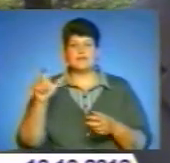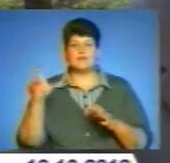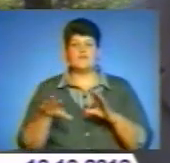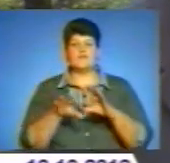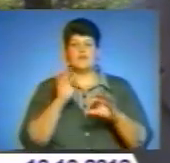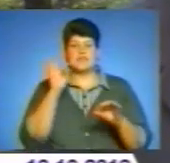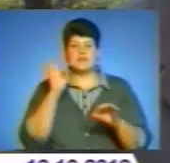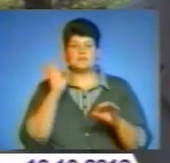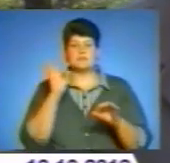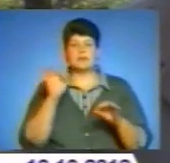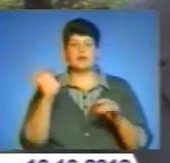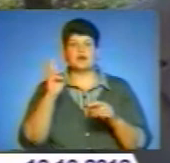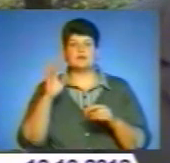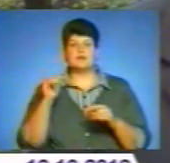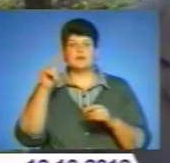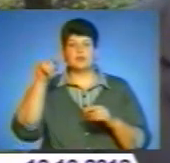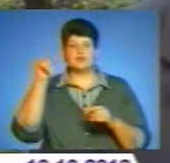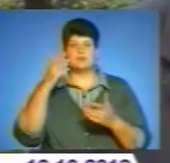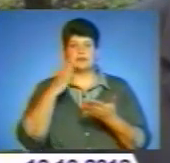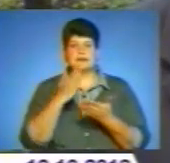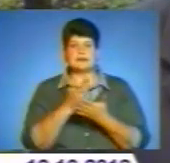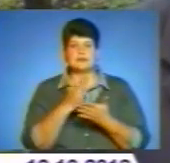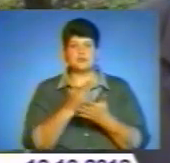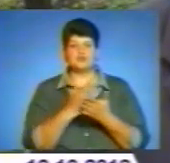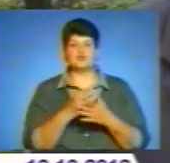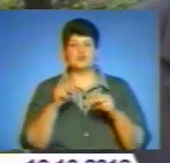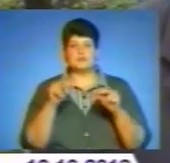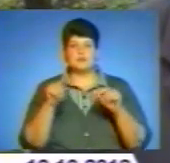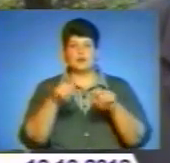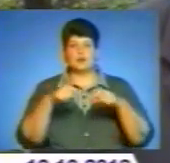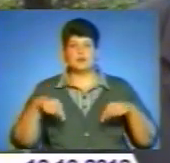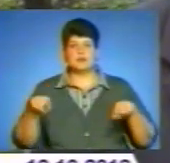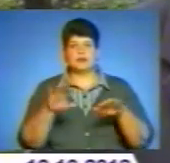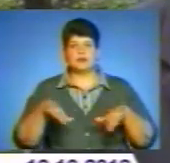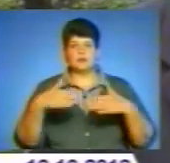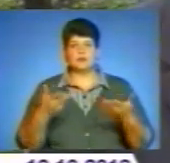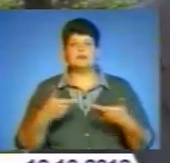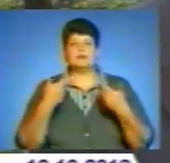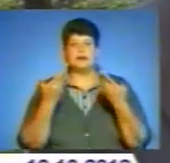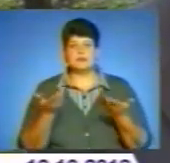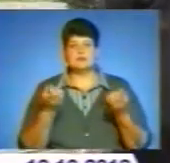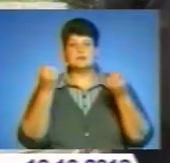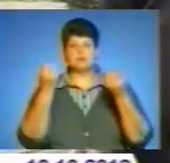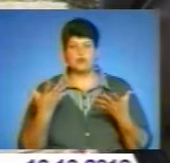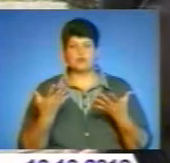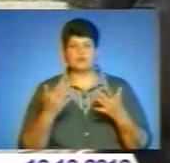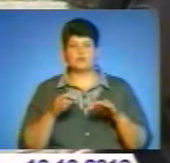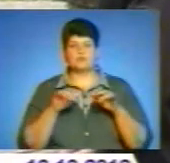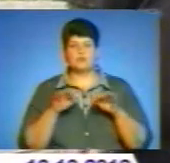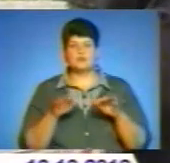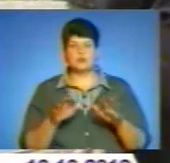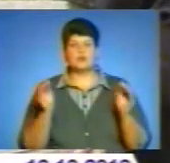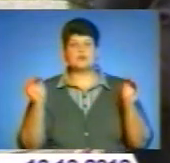писати заявку на визначення кадастрового номера по існуючій технічної документації, і в результаті одержувати і вже передавати людині витяг про те, що кадастровий номер